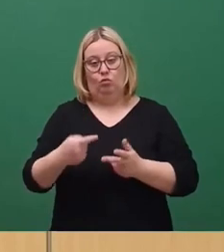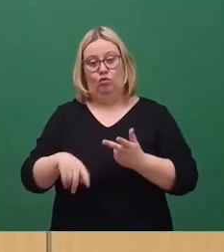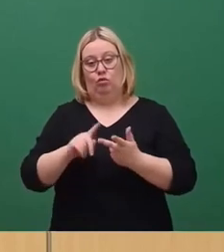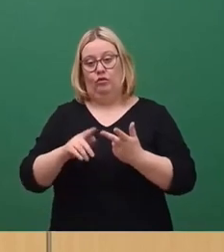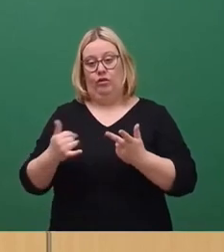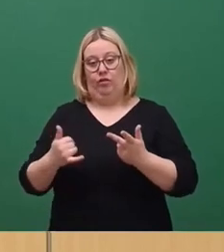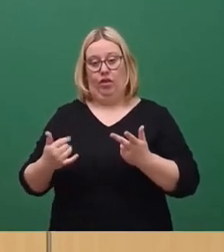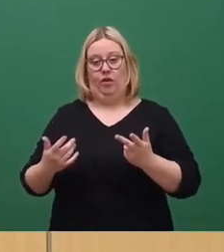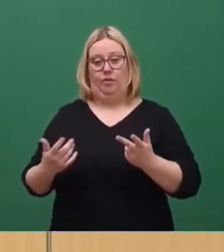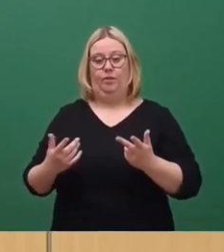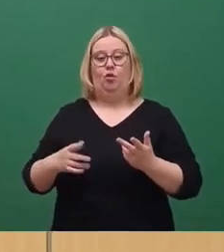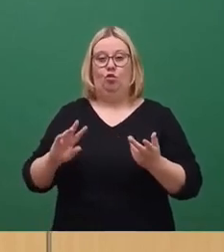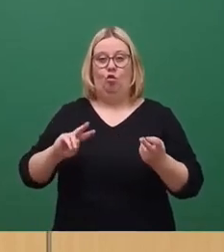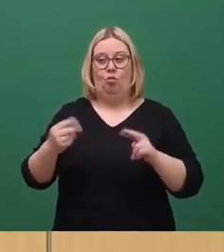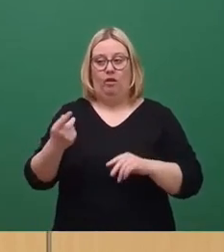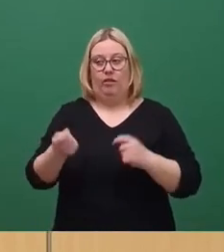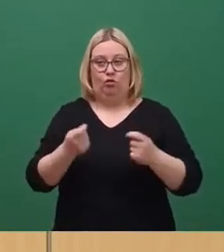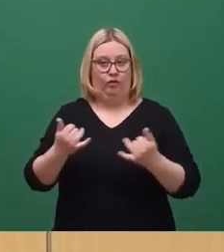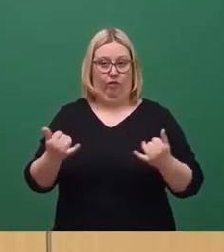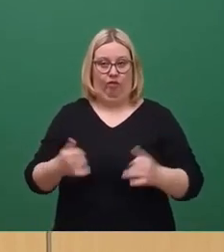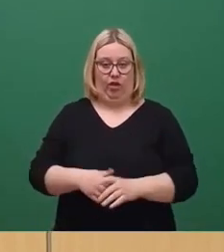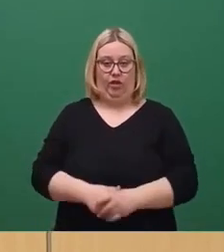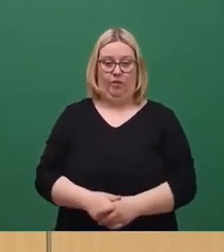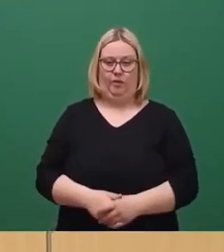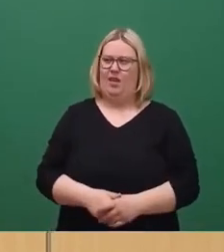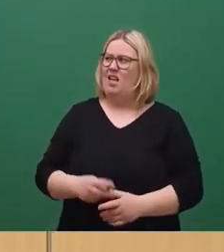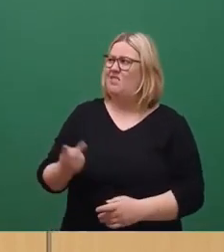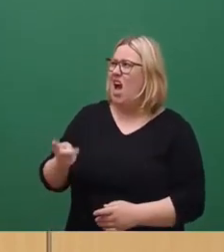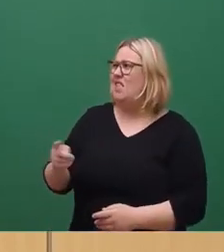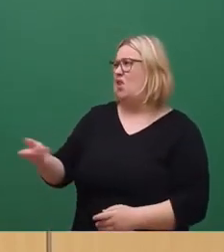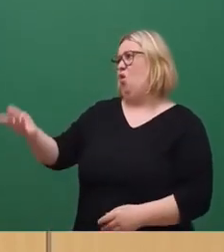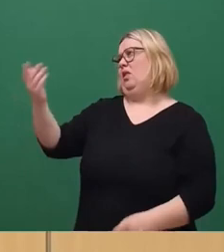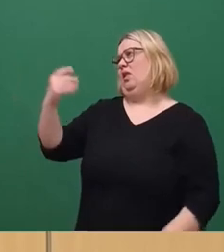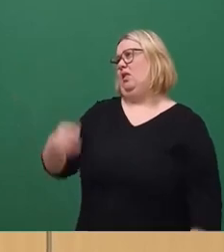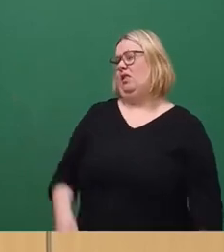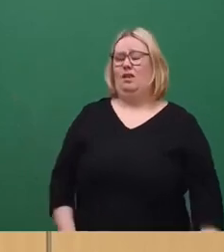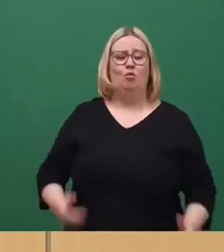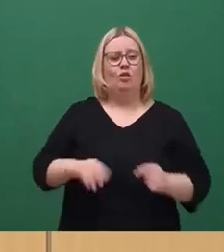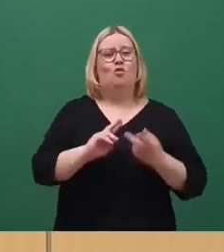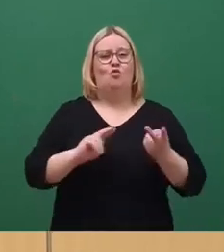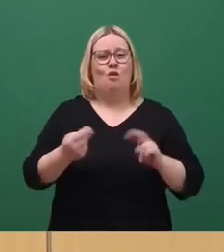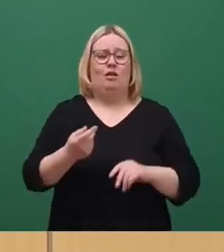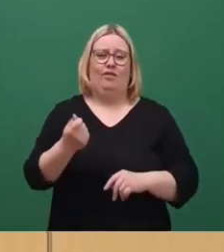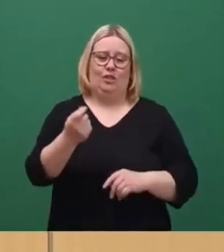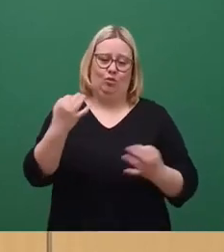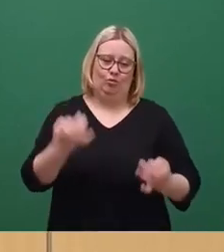Umlagefinanzierung. Also, zwei Sekunden hätte ich noch gebraucht. Umlagefinanzierung brauchen. Dankeschön.